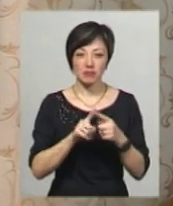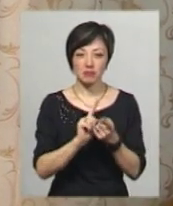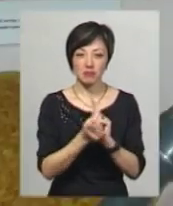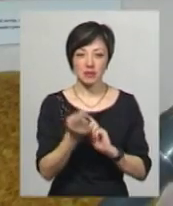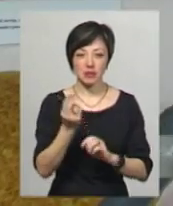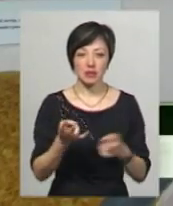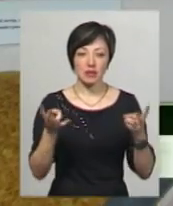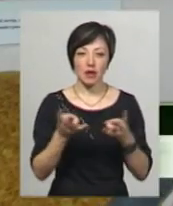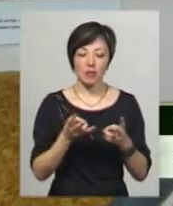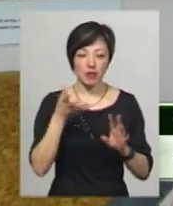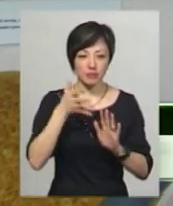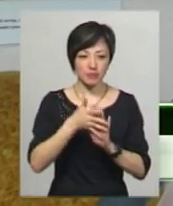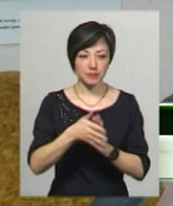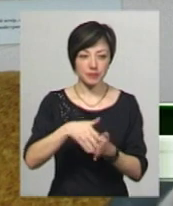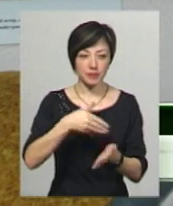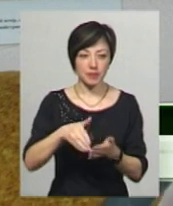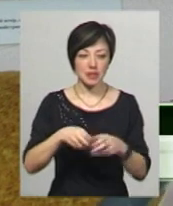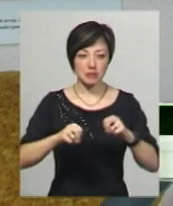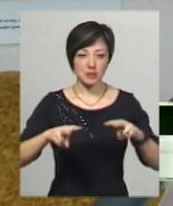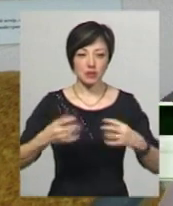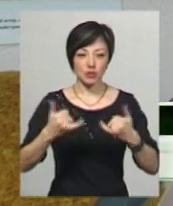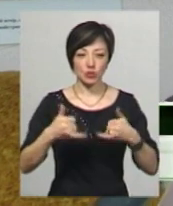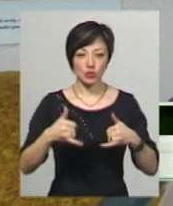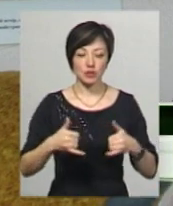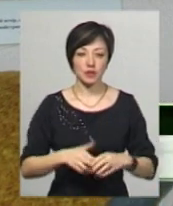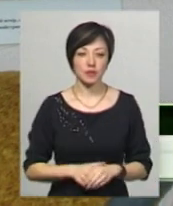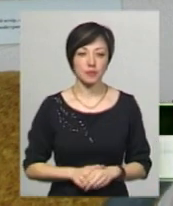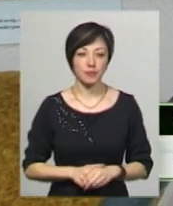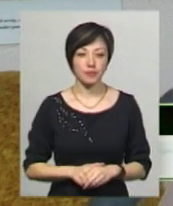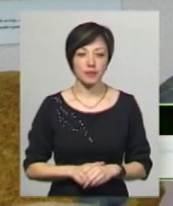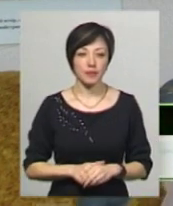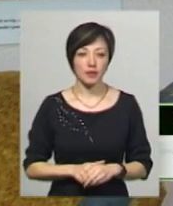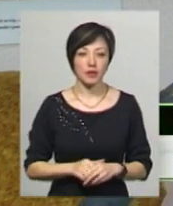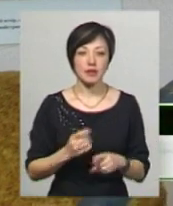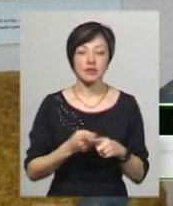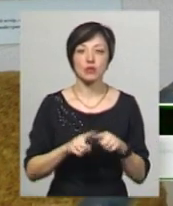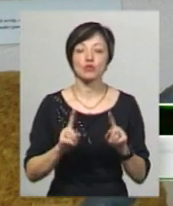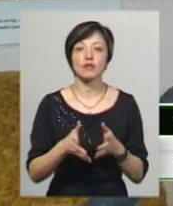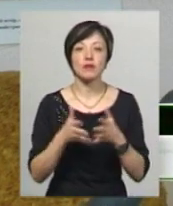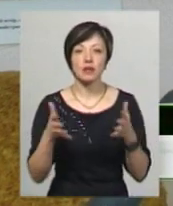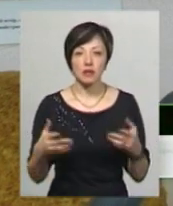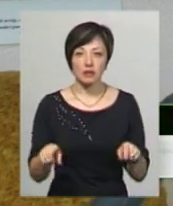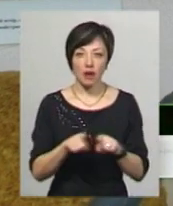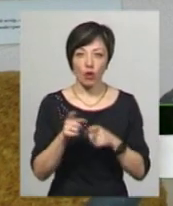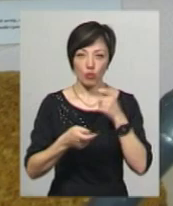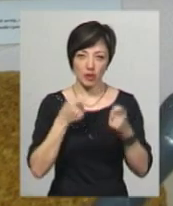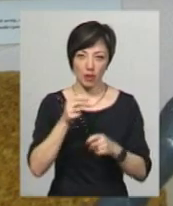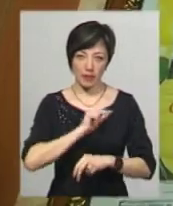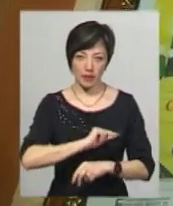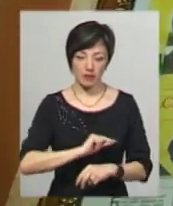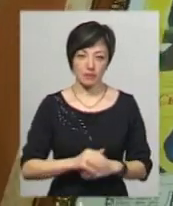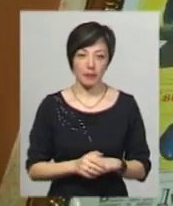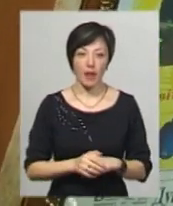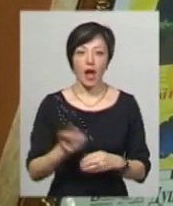звичайно, проробляти розчинниками спеціальними. Це дуже велика така кропітка праця.